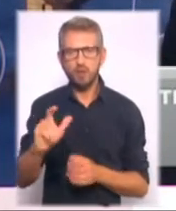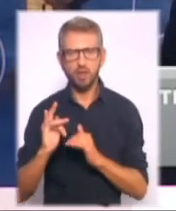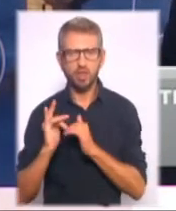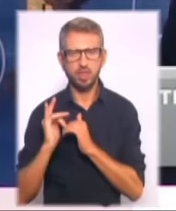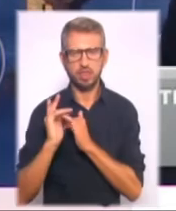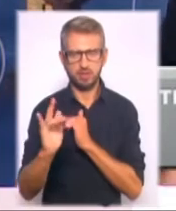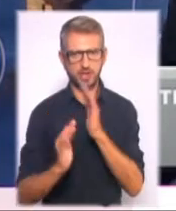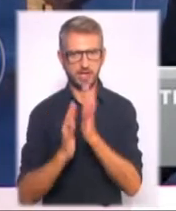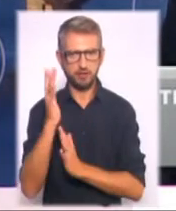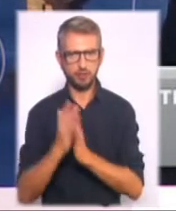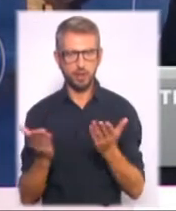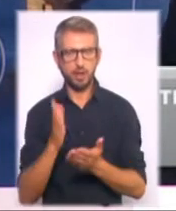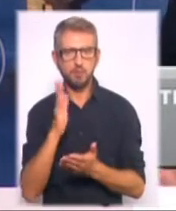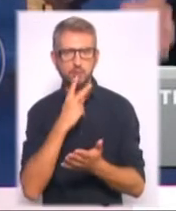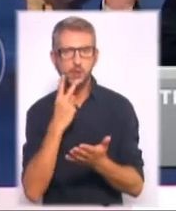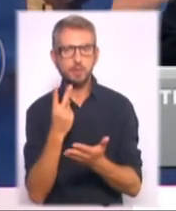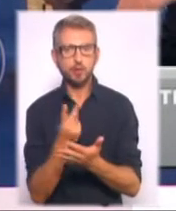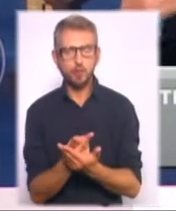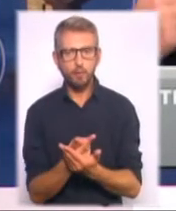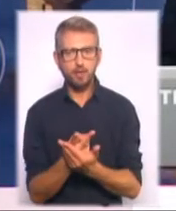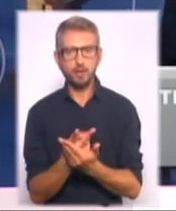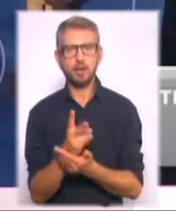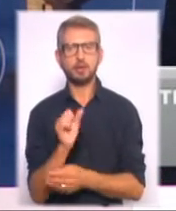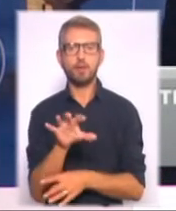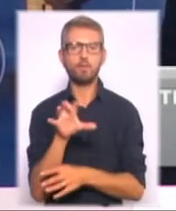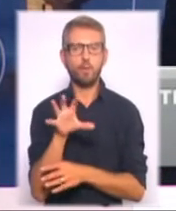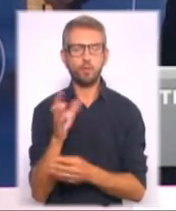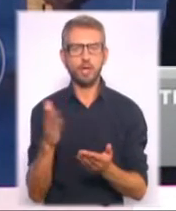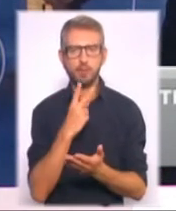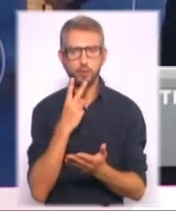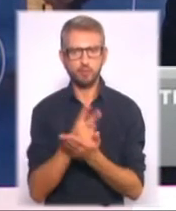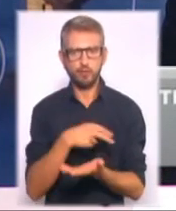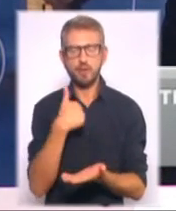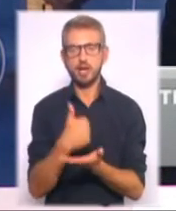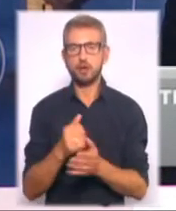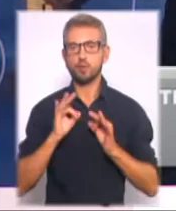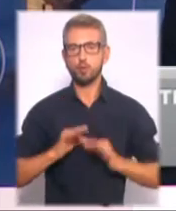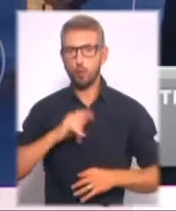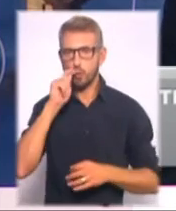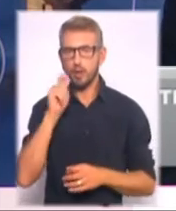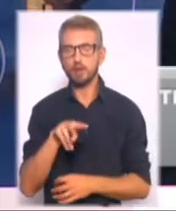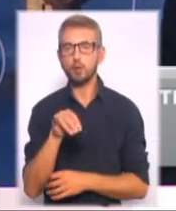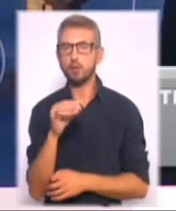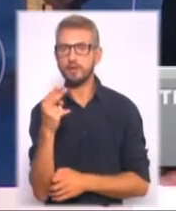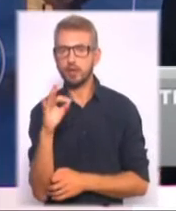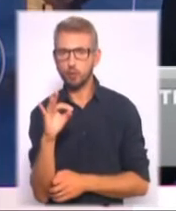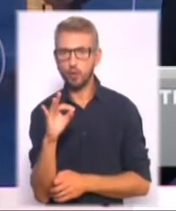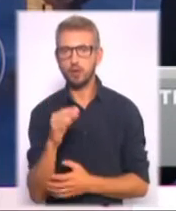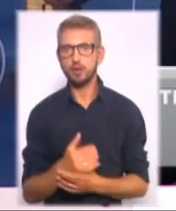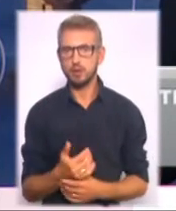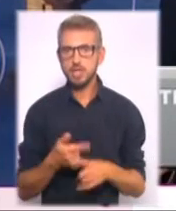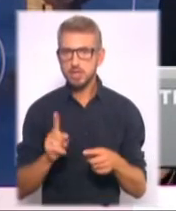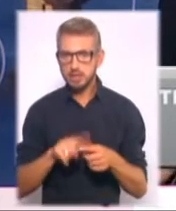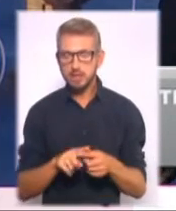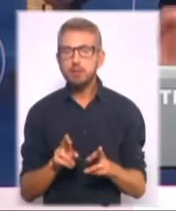продемонстрована загалові на фото, яке продемонстрував генеральний прокурор України Юрій Луценко на брифінгу, це